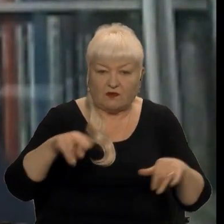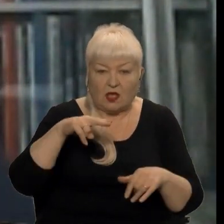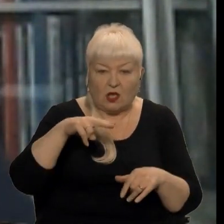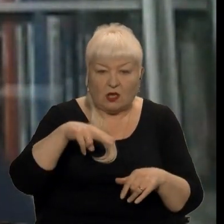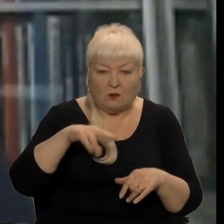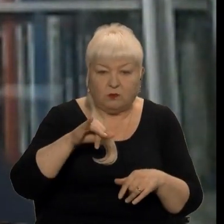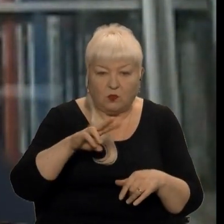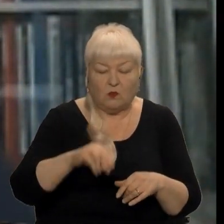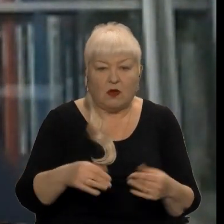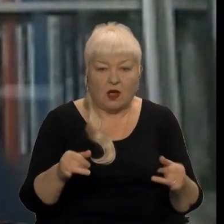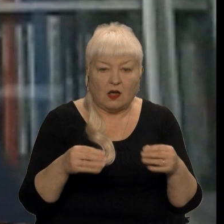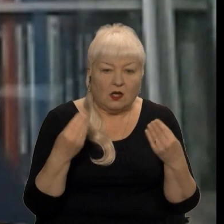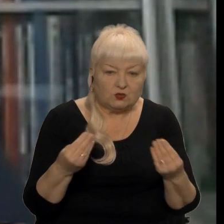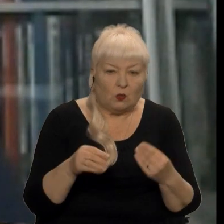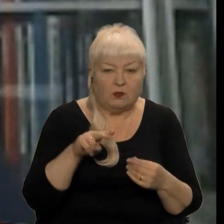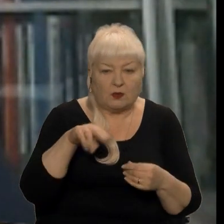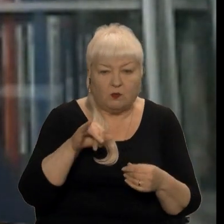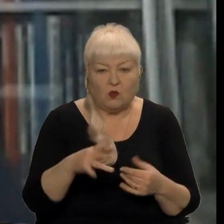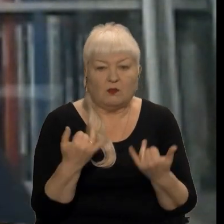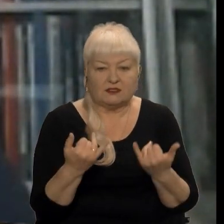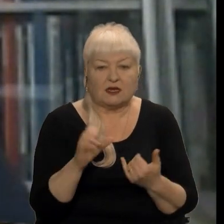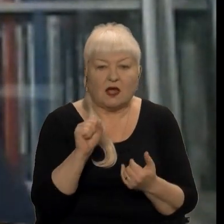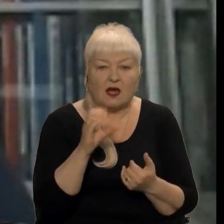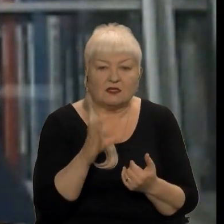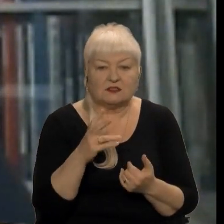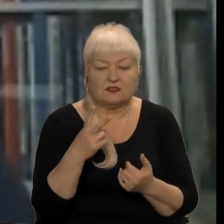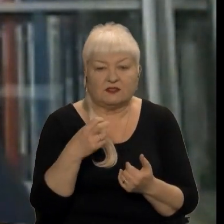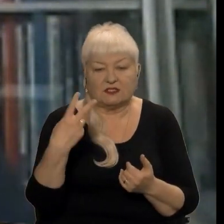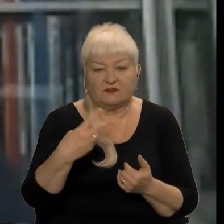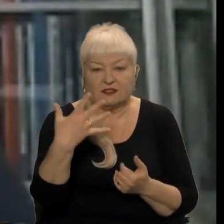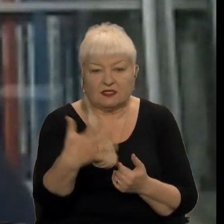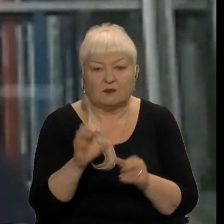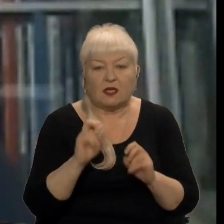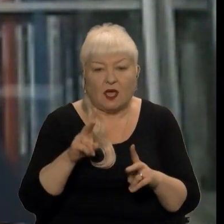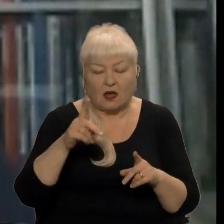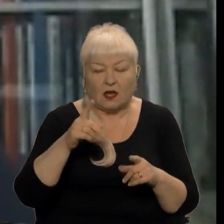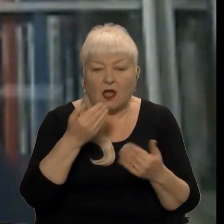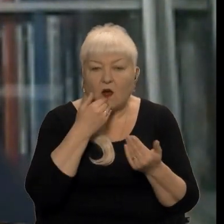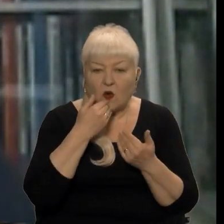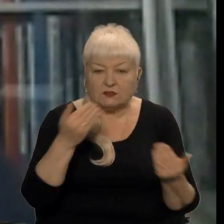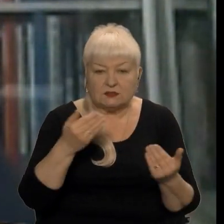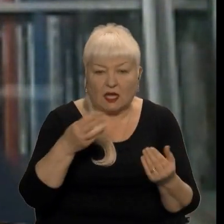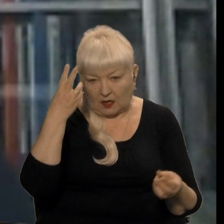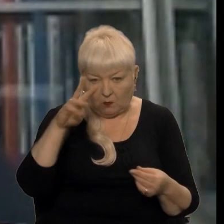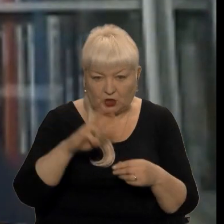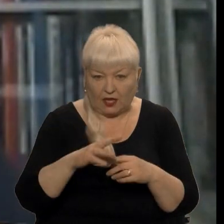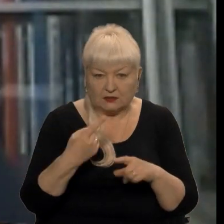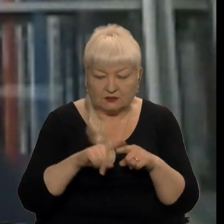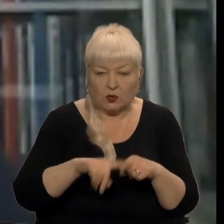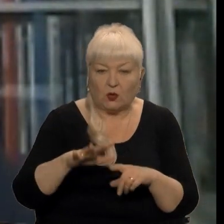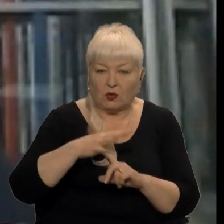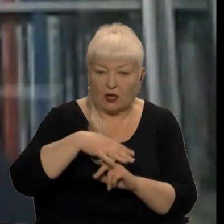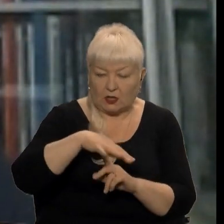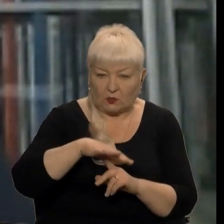«Кугар», «Суперпума», ну і зараз аж 225, як остання модель цього гелікоптера. Щодо його надійності, ну,